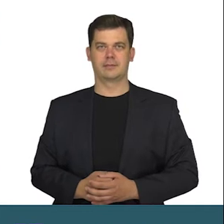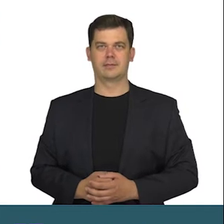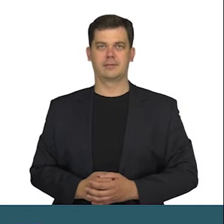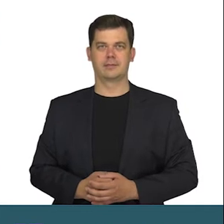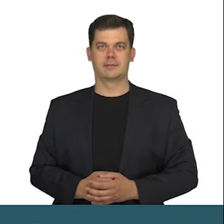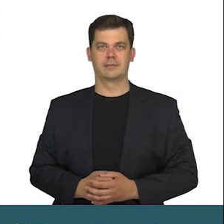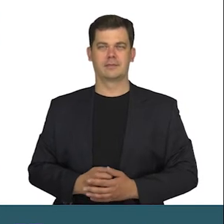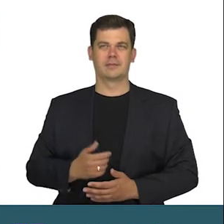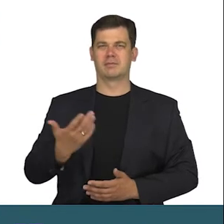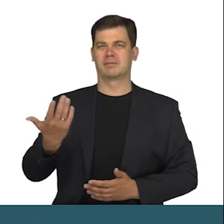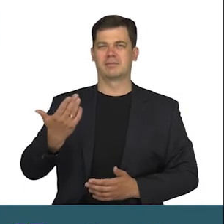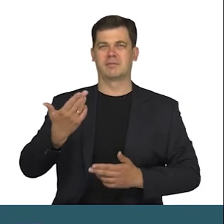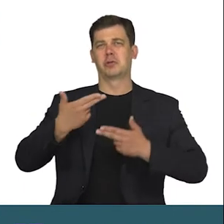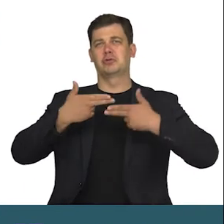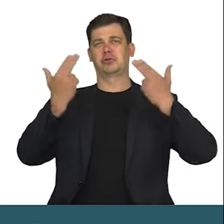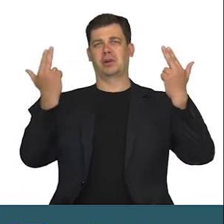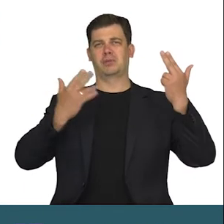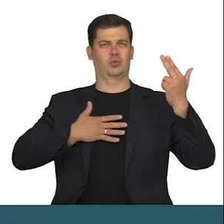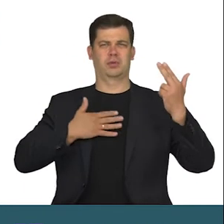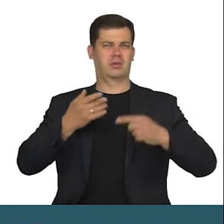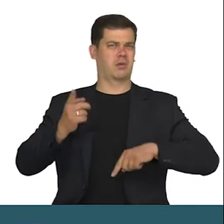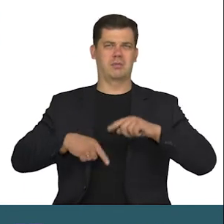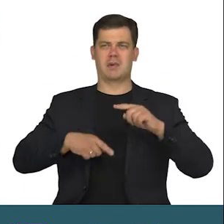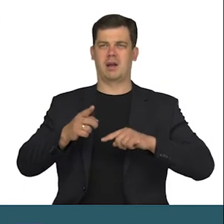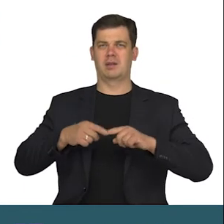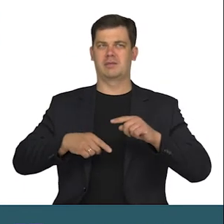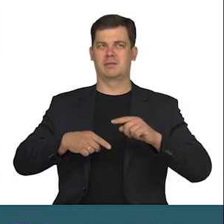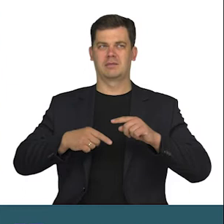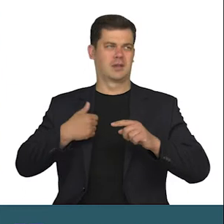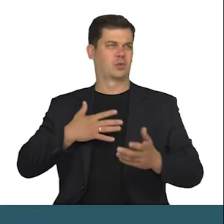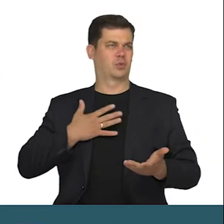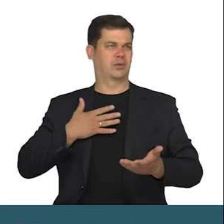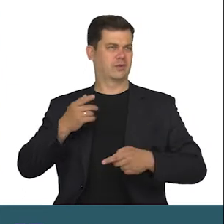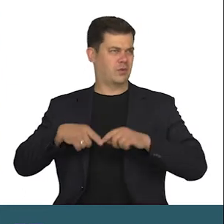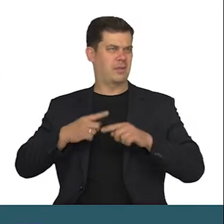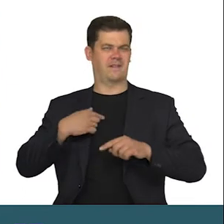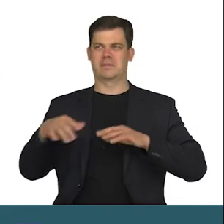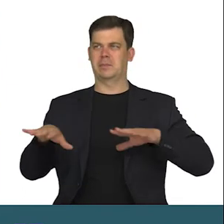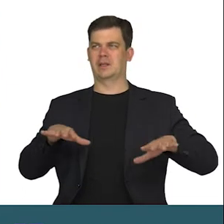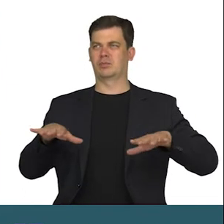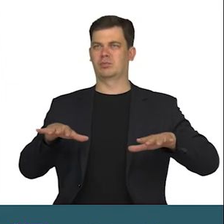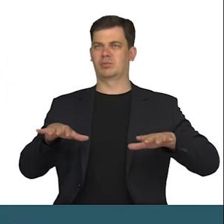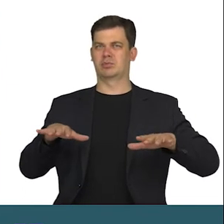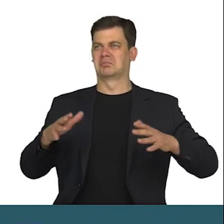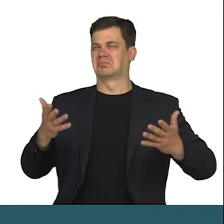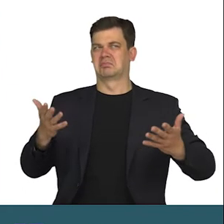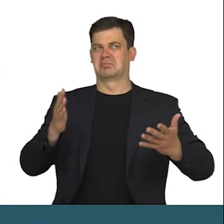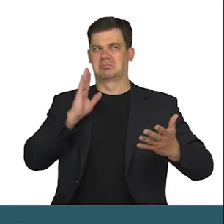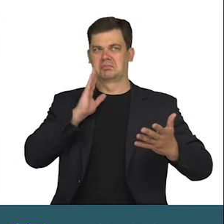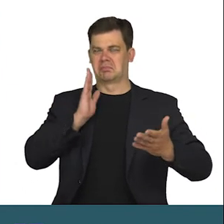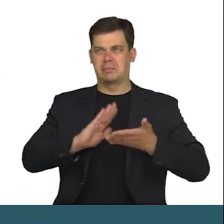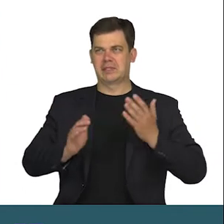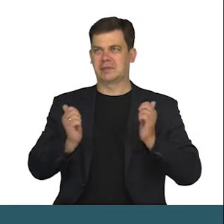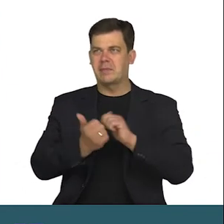Niby dzień jak codzień. Niby jestem tu, gdzie zawsze. Niby nic się nie zmieniło.